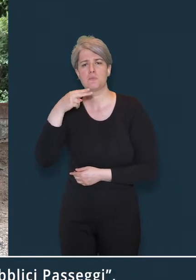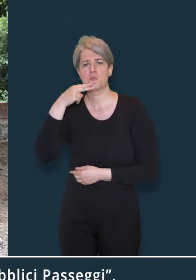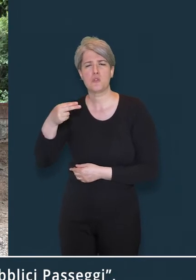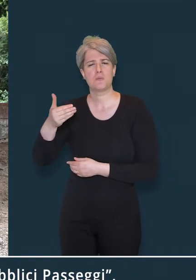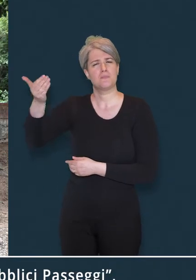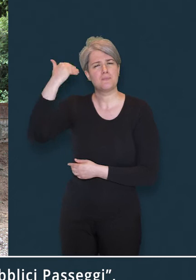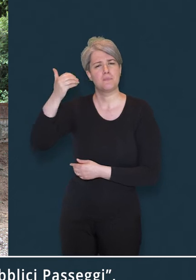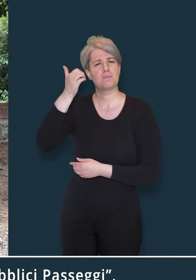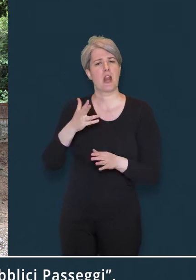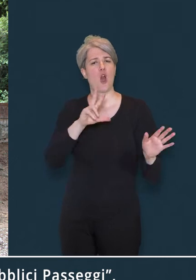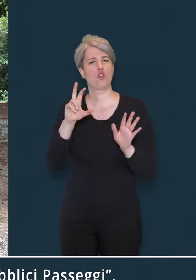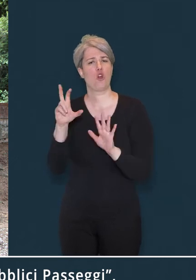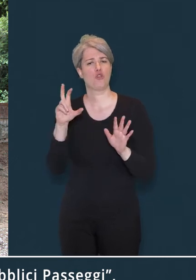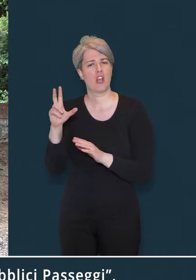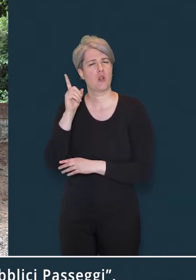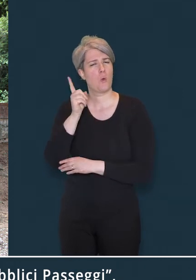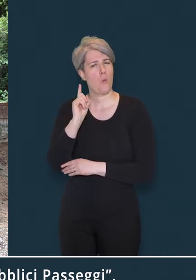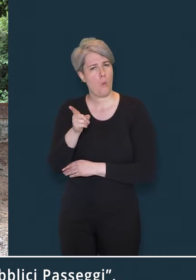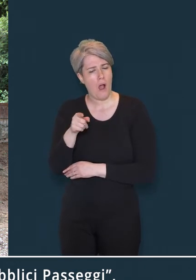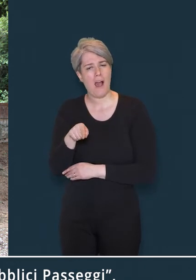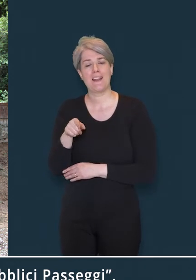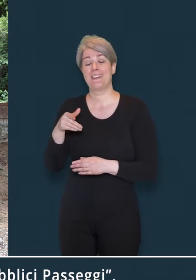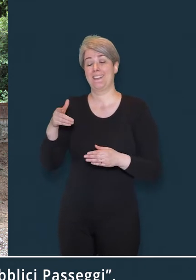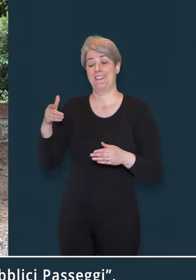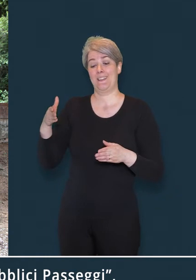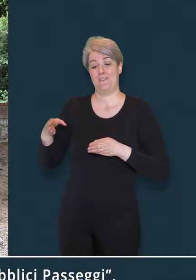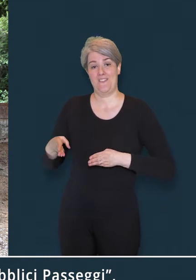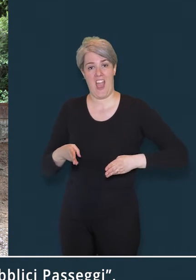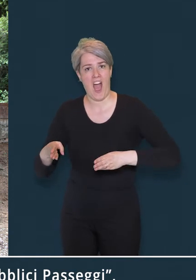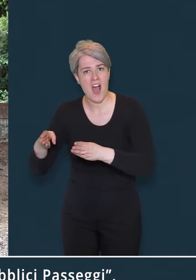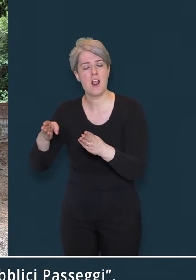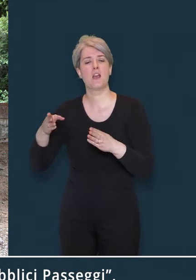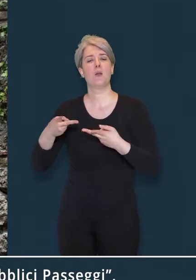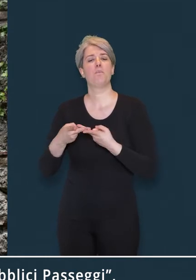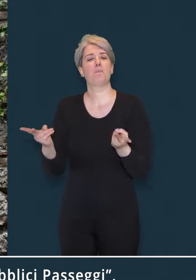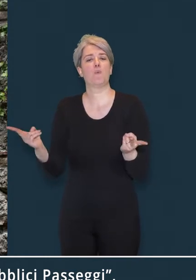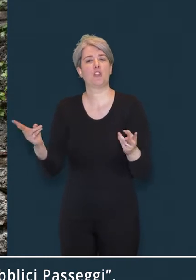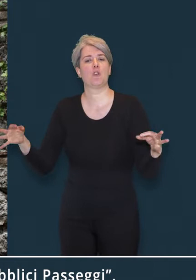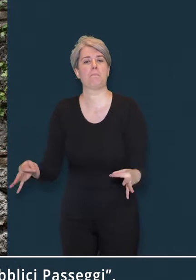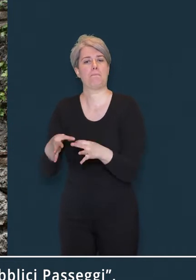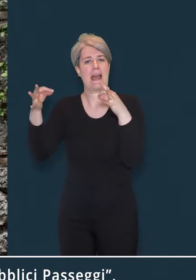Nell'Ottocento ho chiamato Viale dei pubblici passeggi,